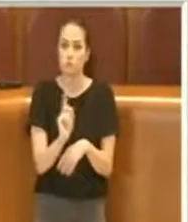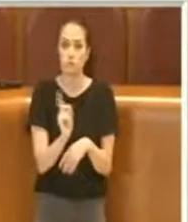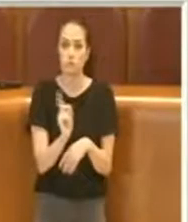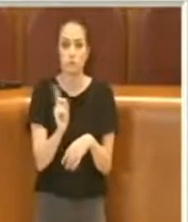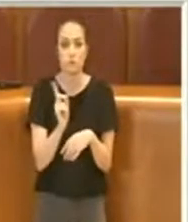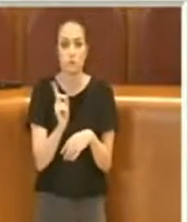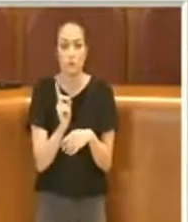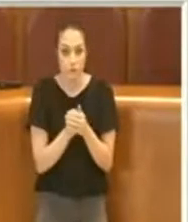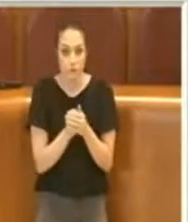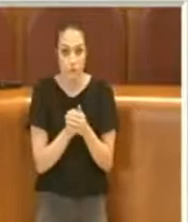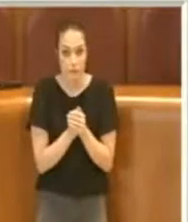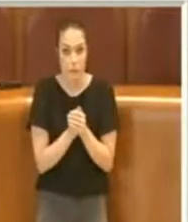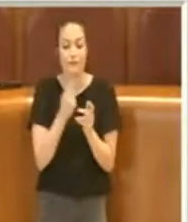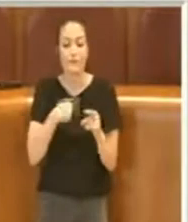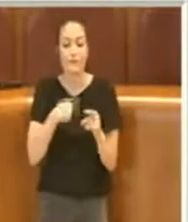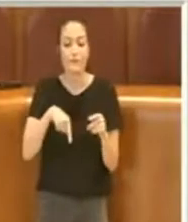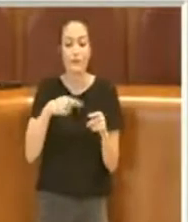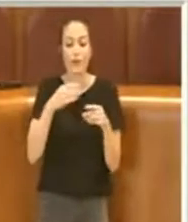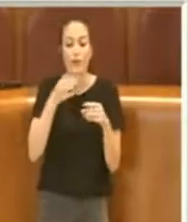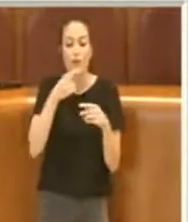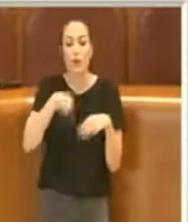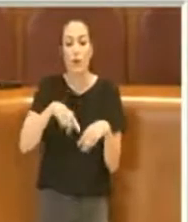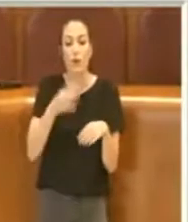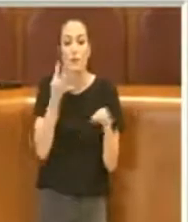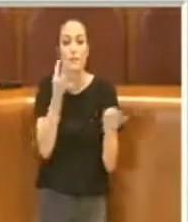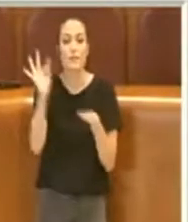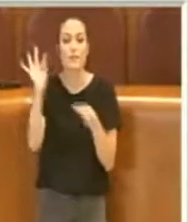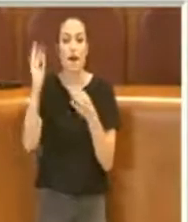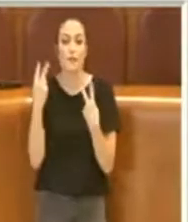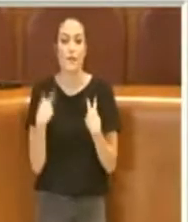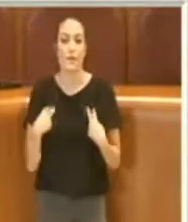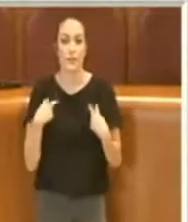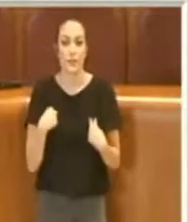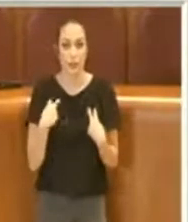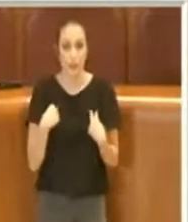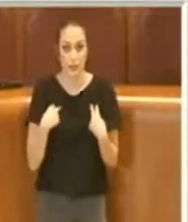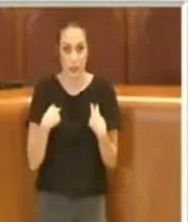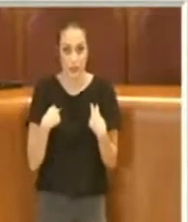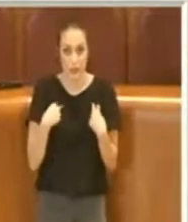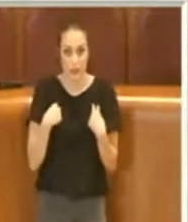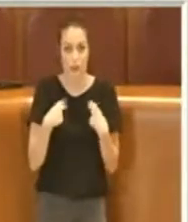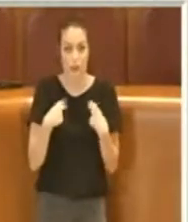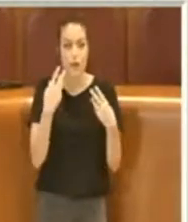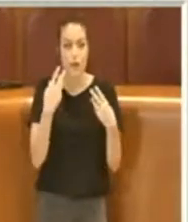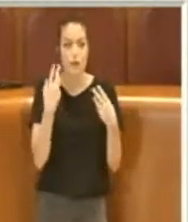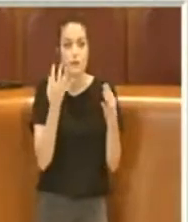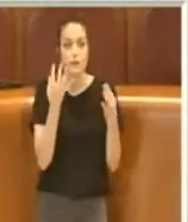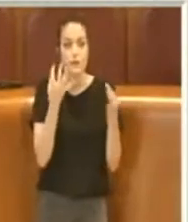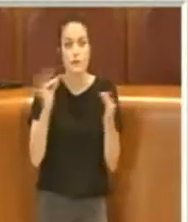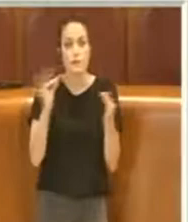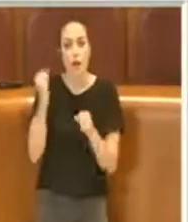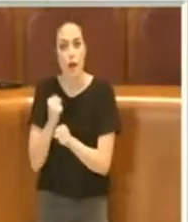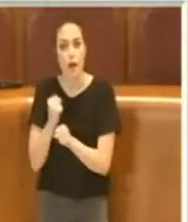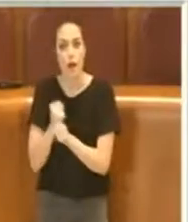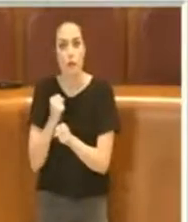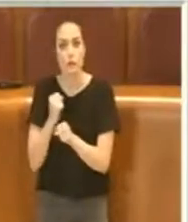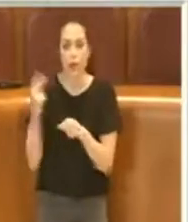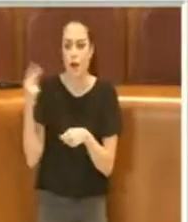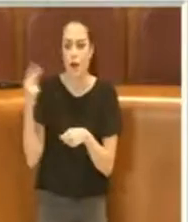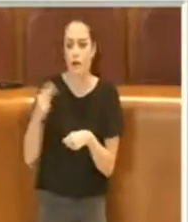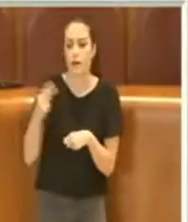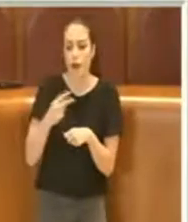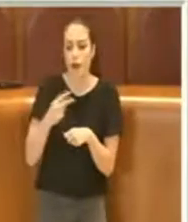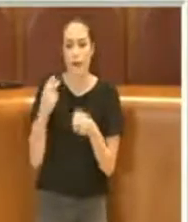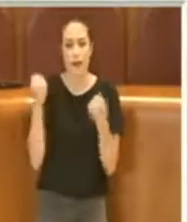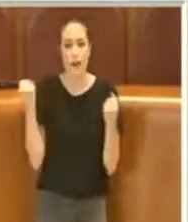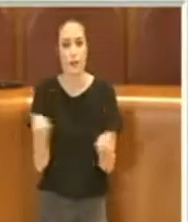influenza stiamo salvando delle vite, dei lavoro, dei decenni di attività e